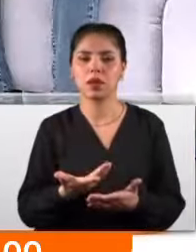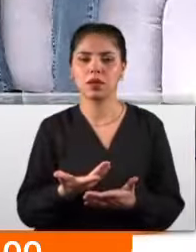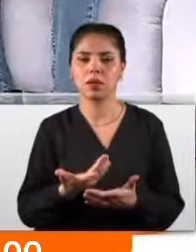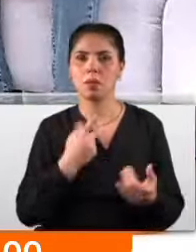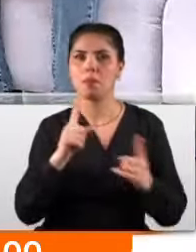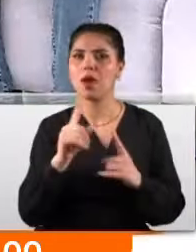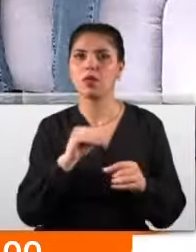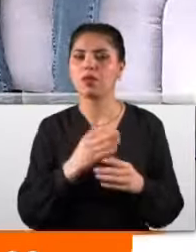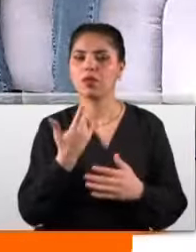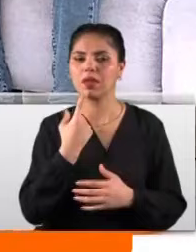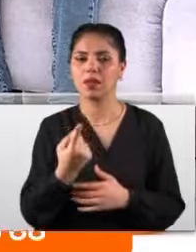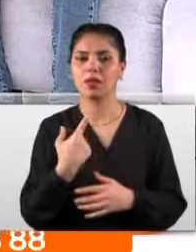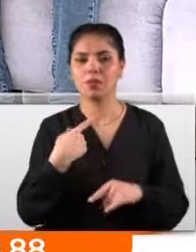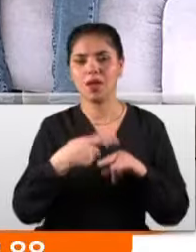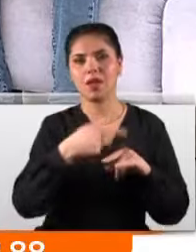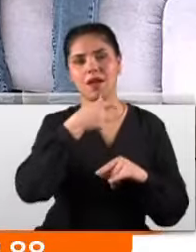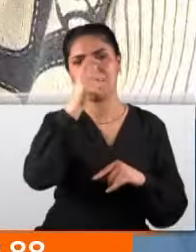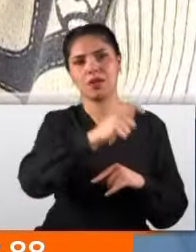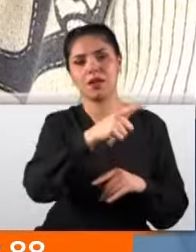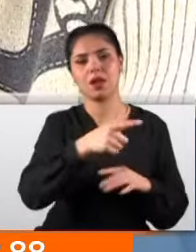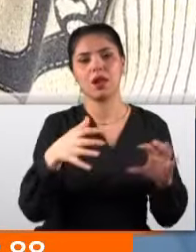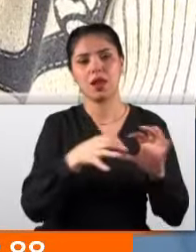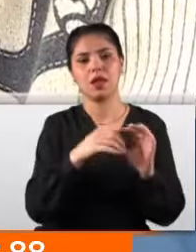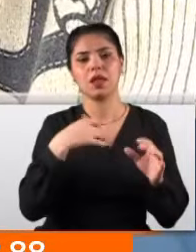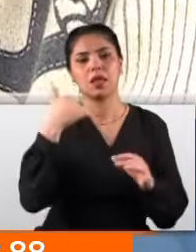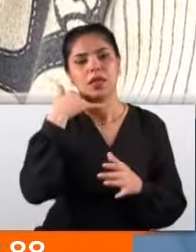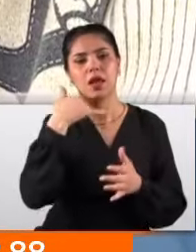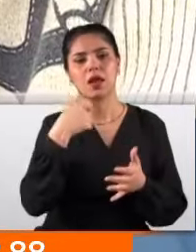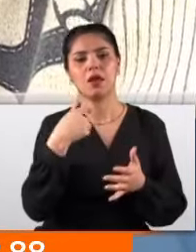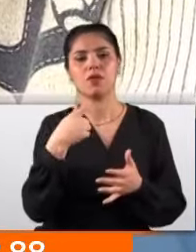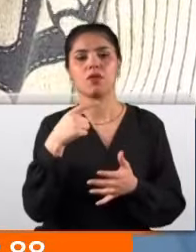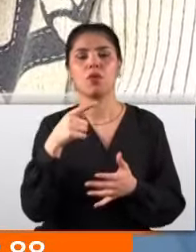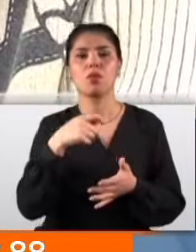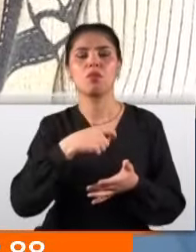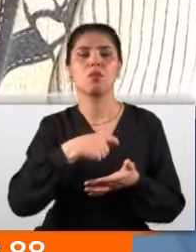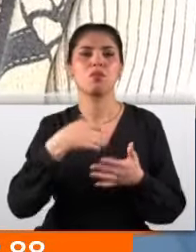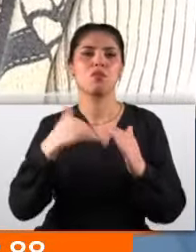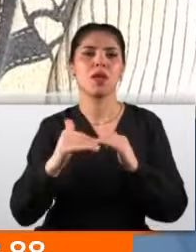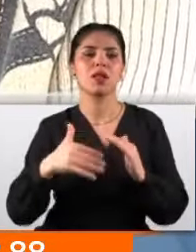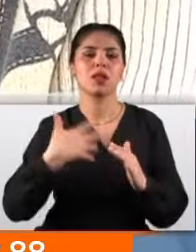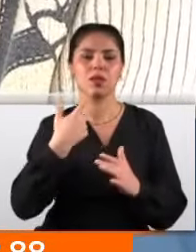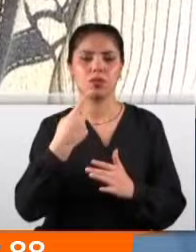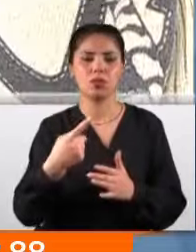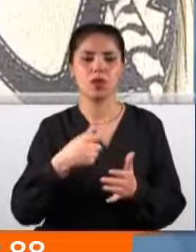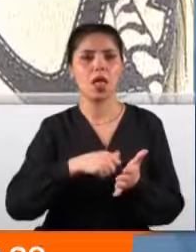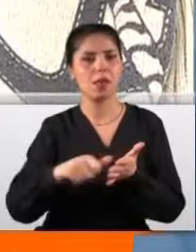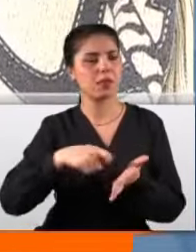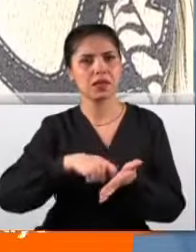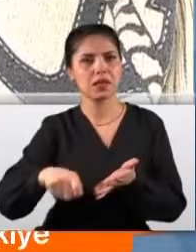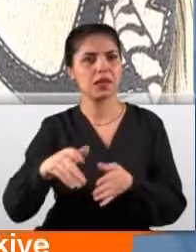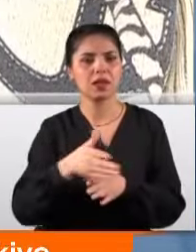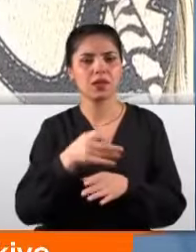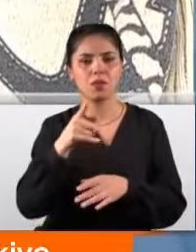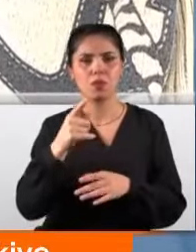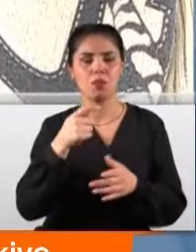ne dedim. Ne demiş? Ben Halil kaynağa ait hiçbir mesajı telefonumda istemiyorum dedin. Hakim sana orada diyor ki o zaman hepsini sileyelim. Belki de sizin